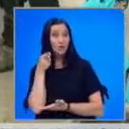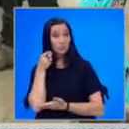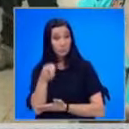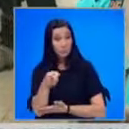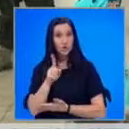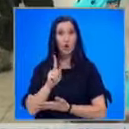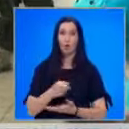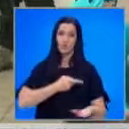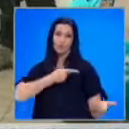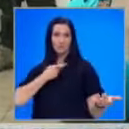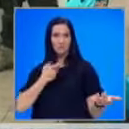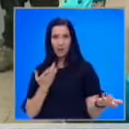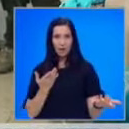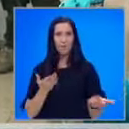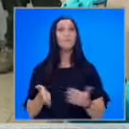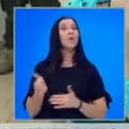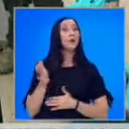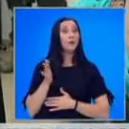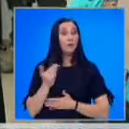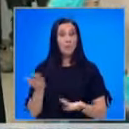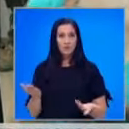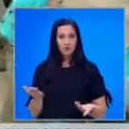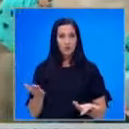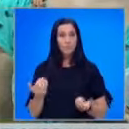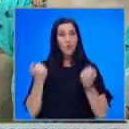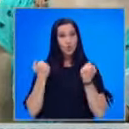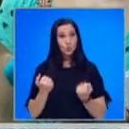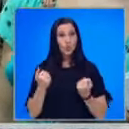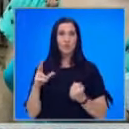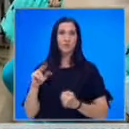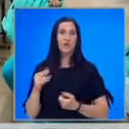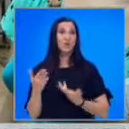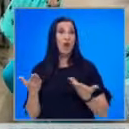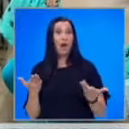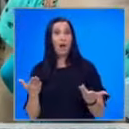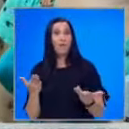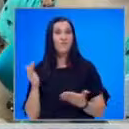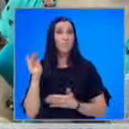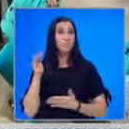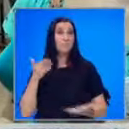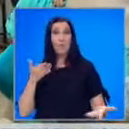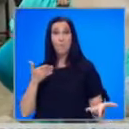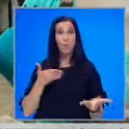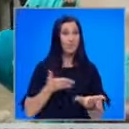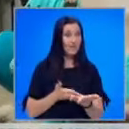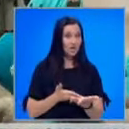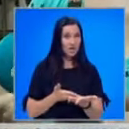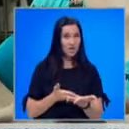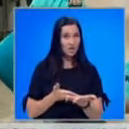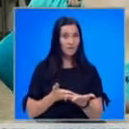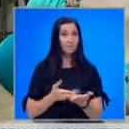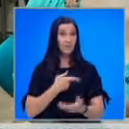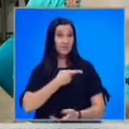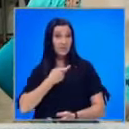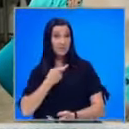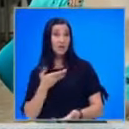който е стрелял. Иначе трудно е да се каже какъв е мотивът да се стреля